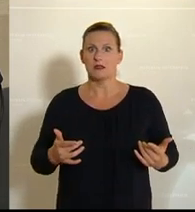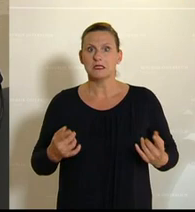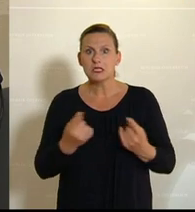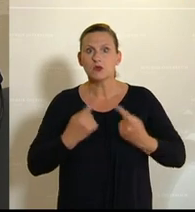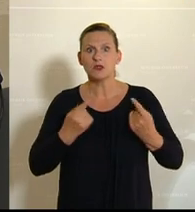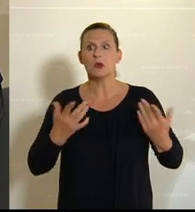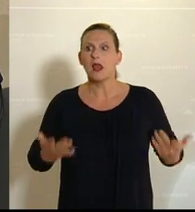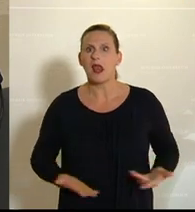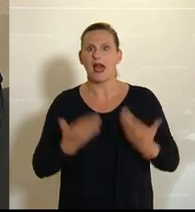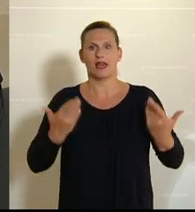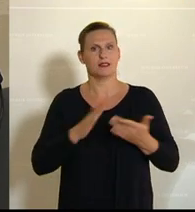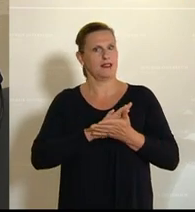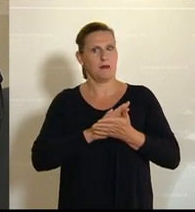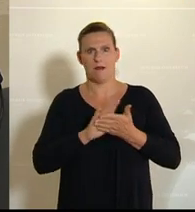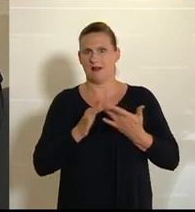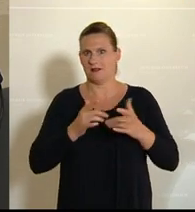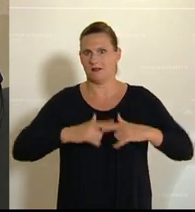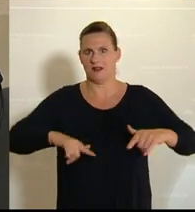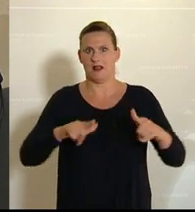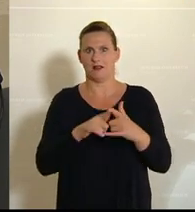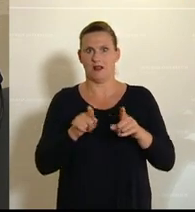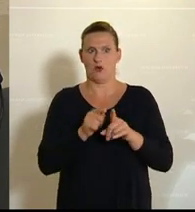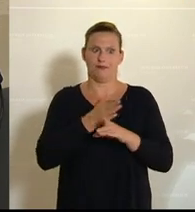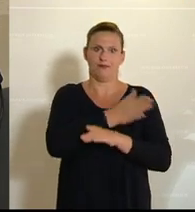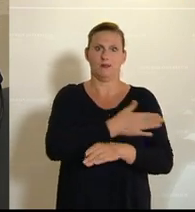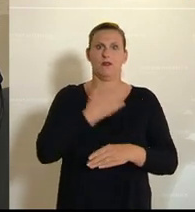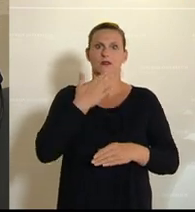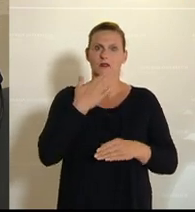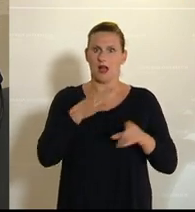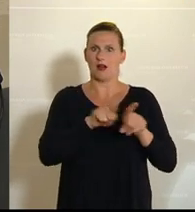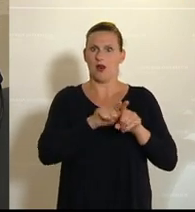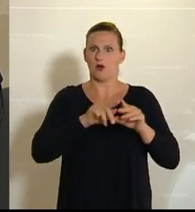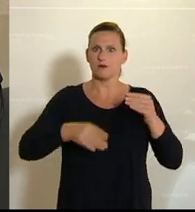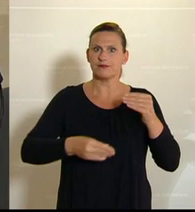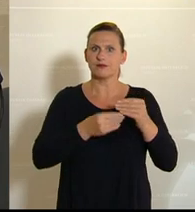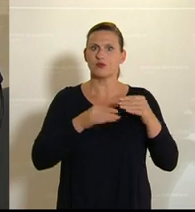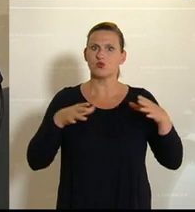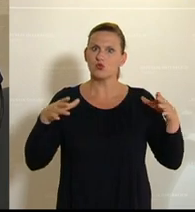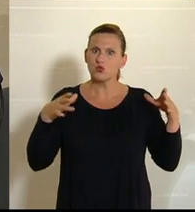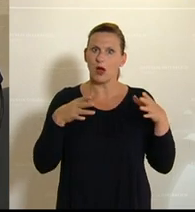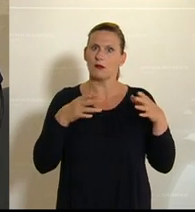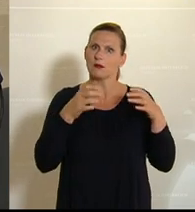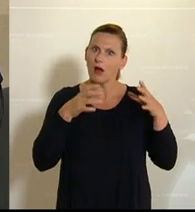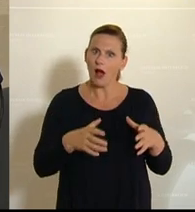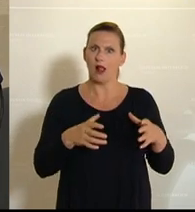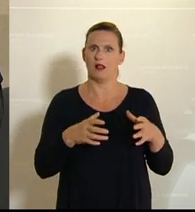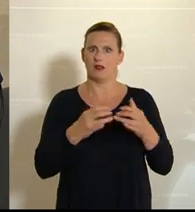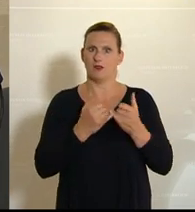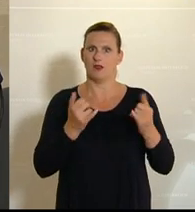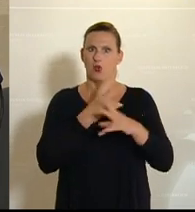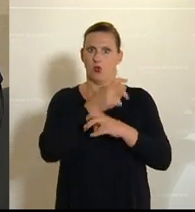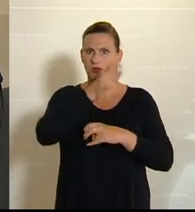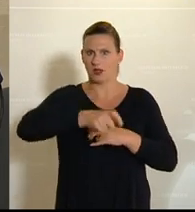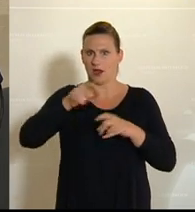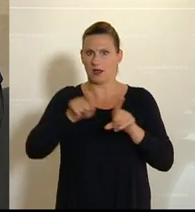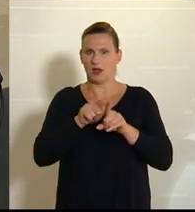ich darf mich dem vorhin geäußerten Dank anschließen, nicht nur was den Zusammenhalt der Österreicherinnen und Österreicher in dieser schwierigen Situation